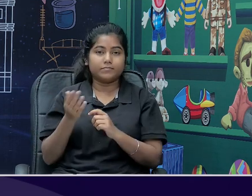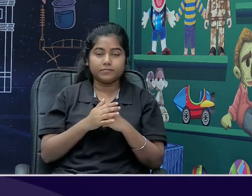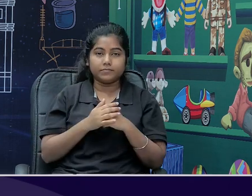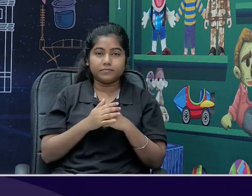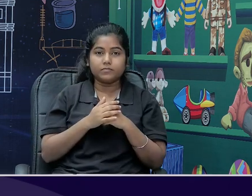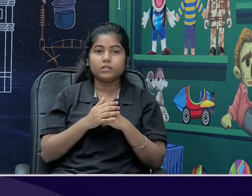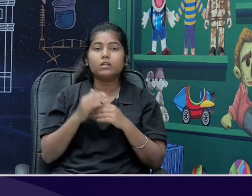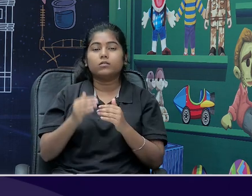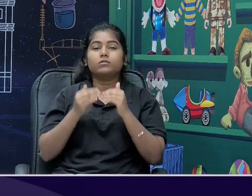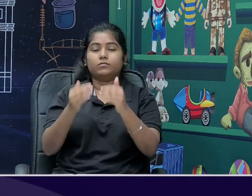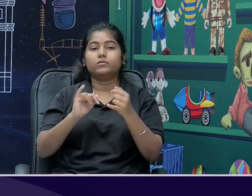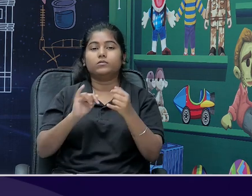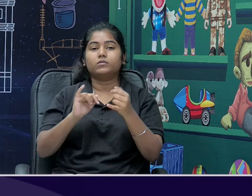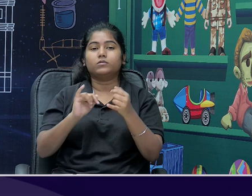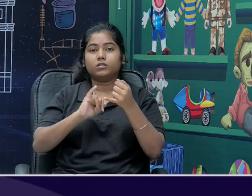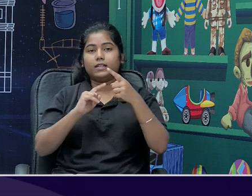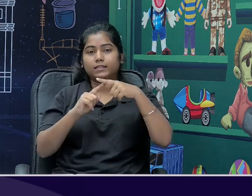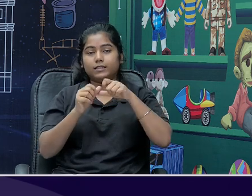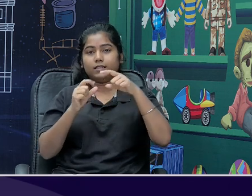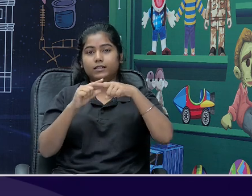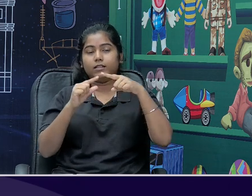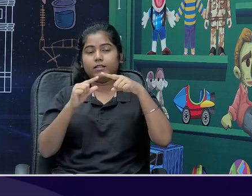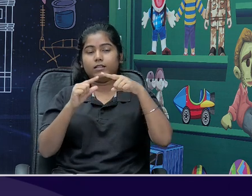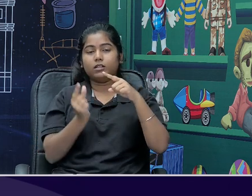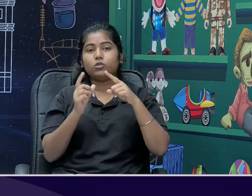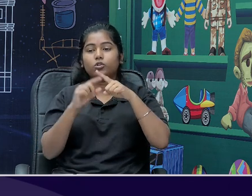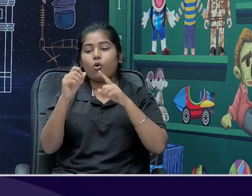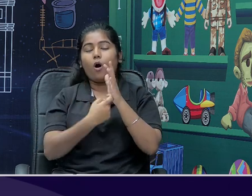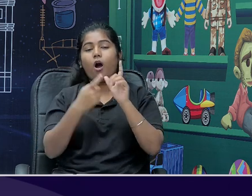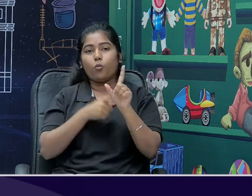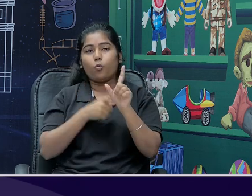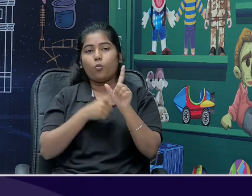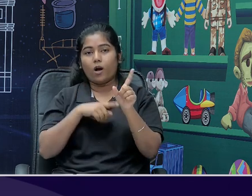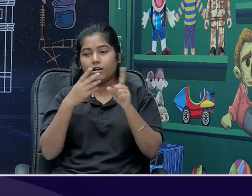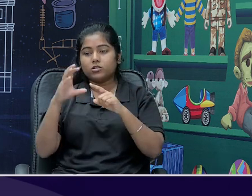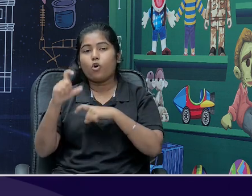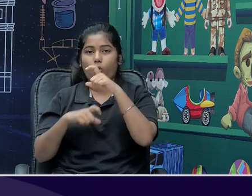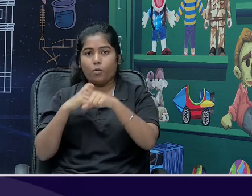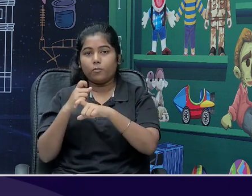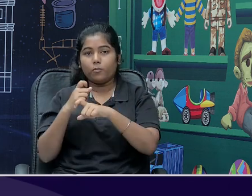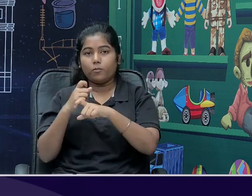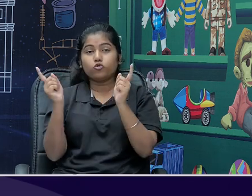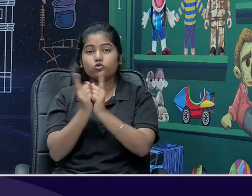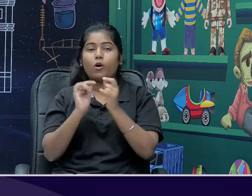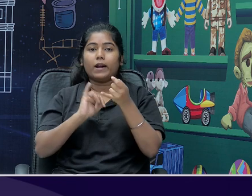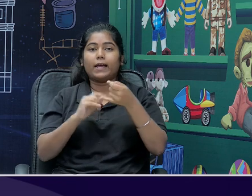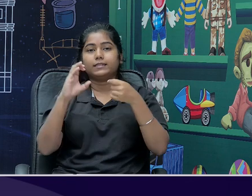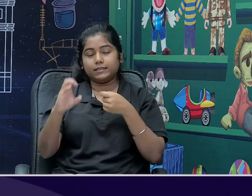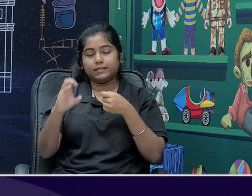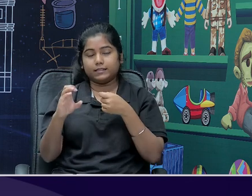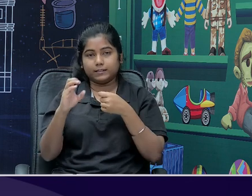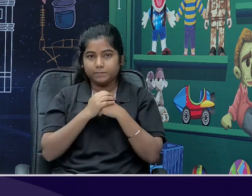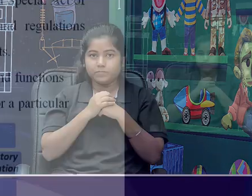अब हम चलते हैं, statutory corporation, statute होता है law, तो अब यह special act of